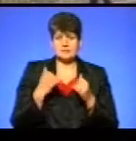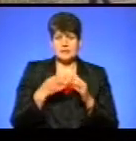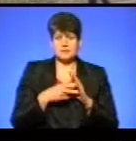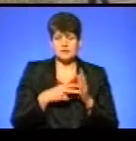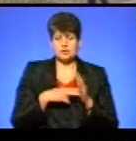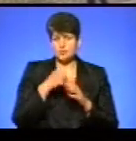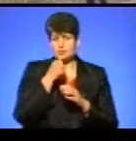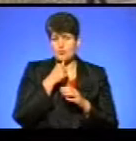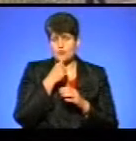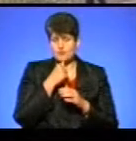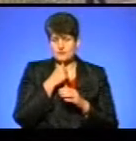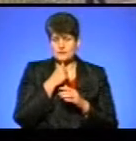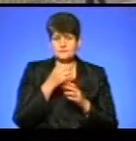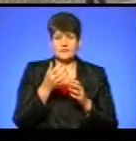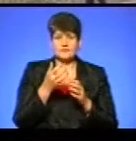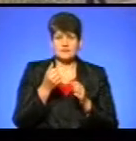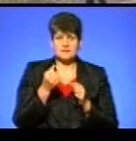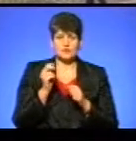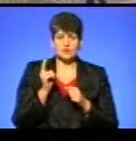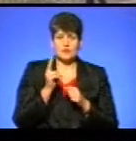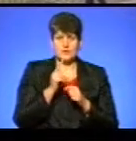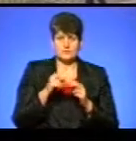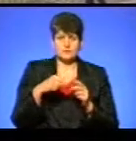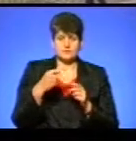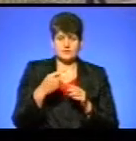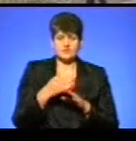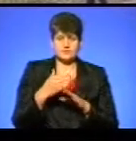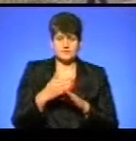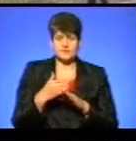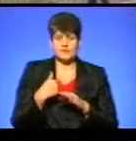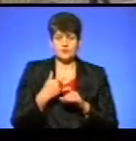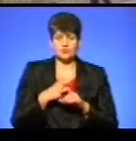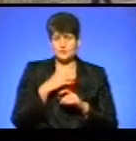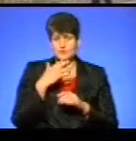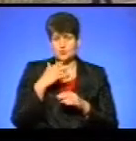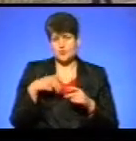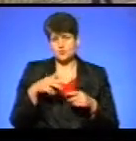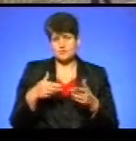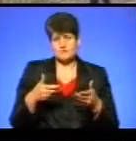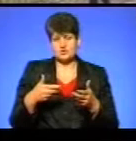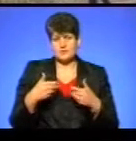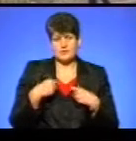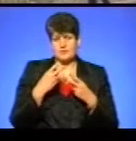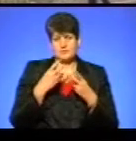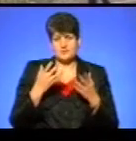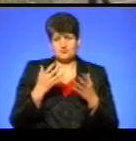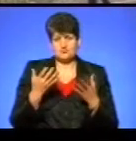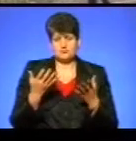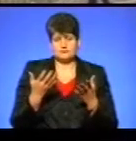спробувати взяти тролейбусом доїхати частину, але я дуже багато ходжу пішки, в принципі, я не бачу такої,